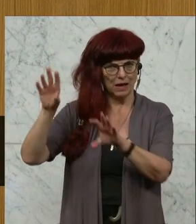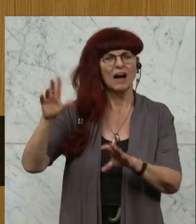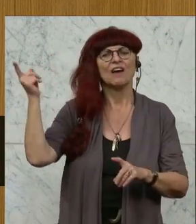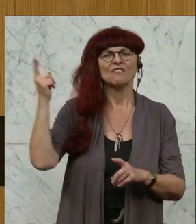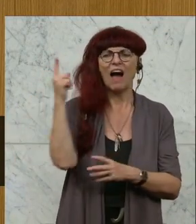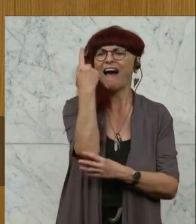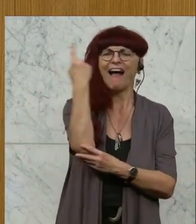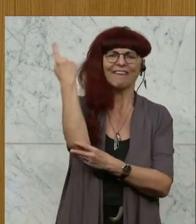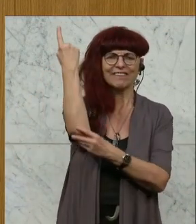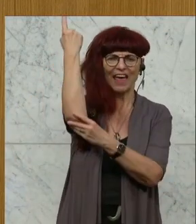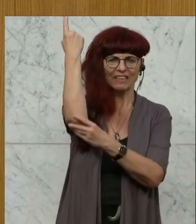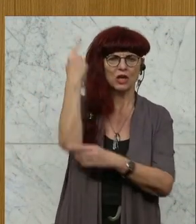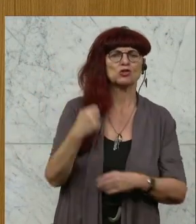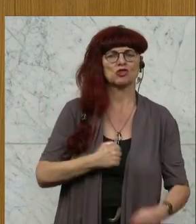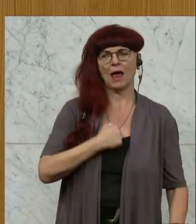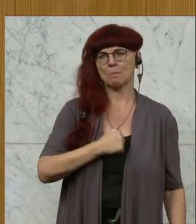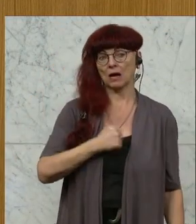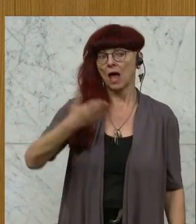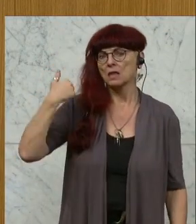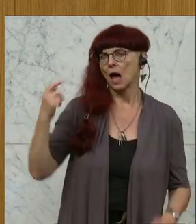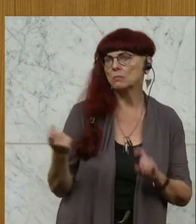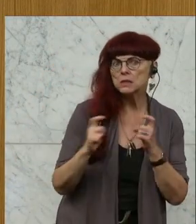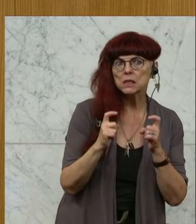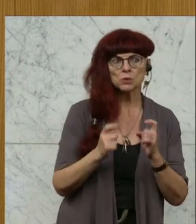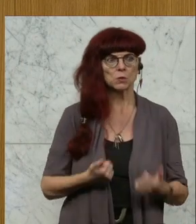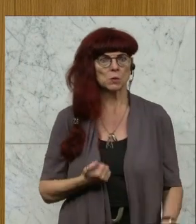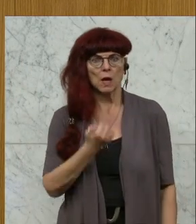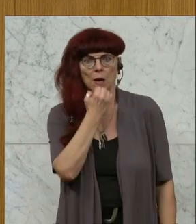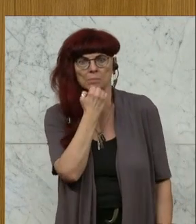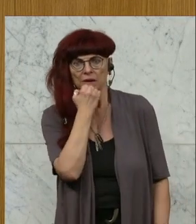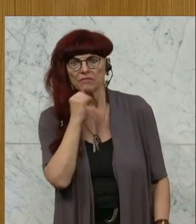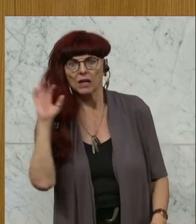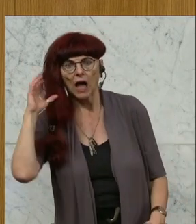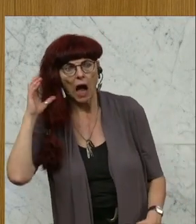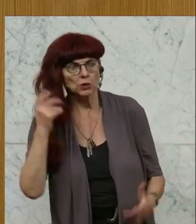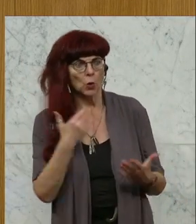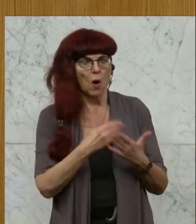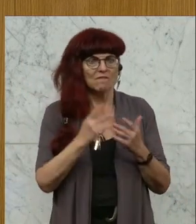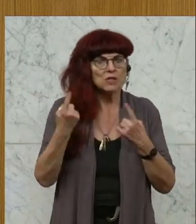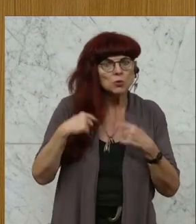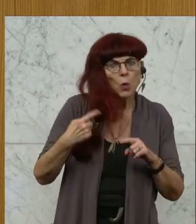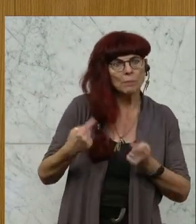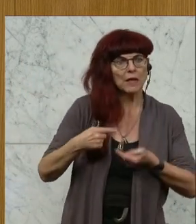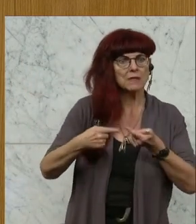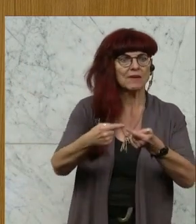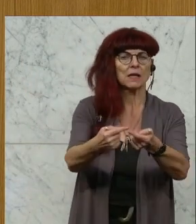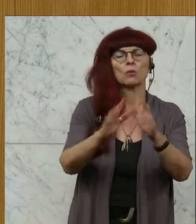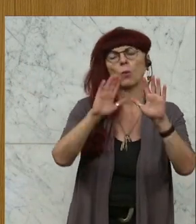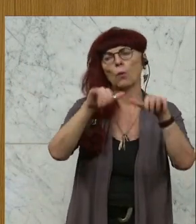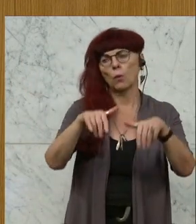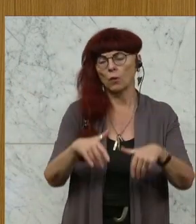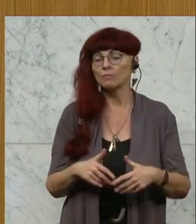Da hat es eine ziemliche Diskussion gegeben, wie kann das sein, wohin wird sich das entwickeln. Mittlerweile